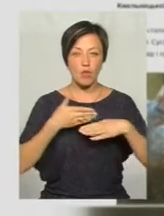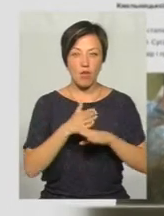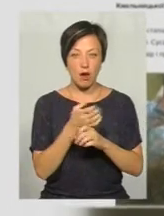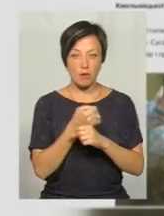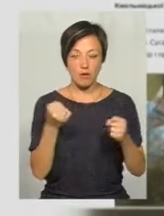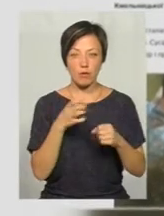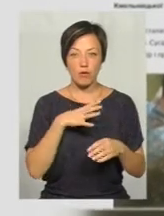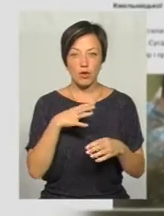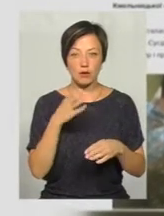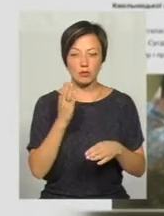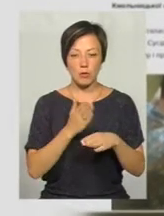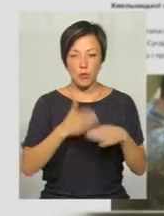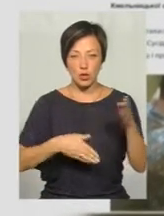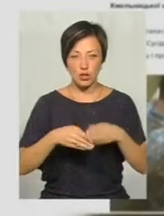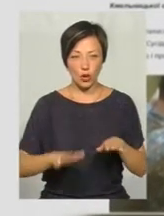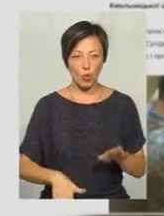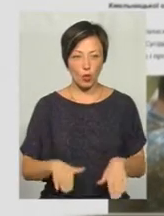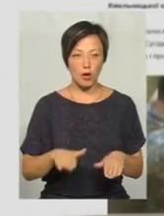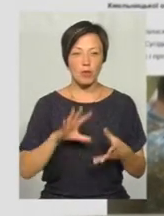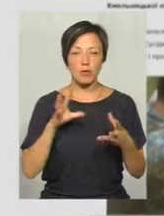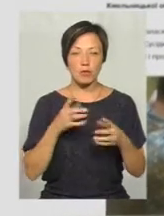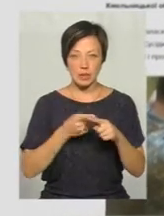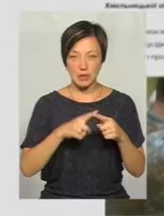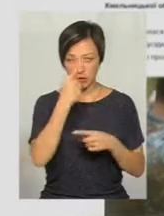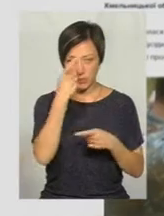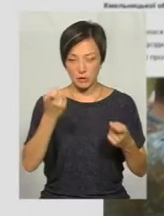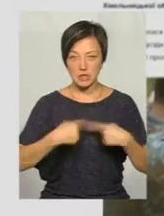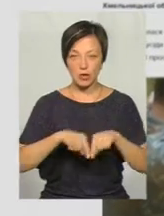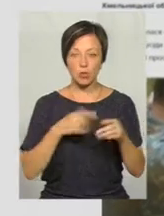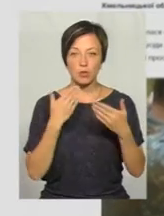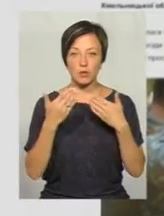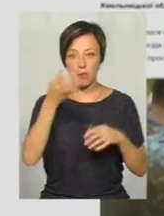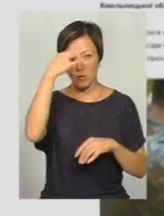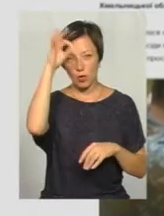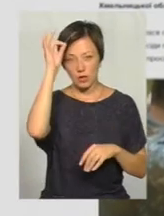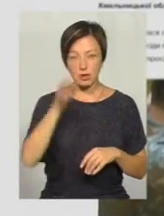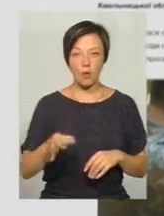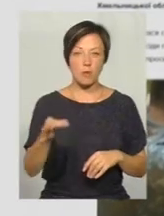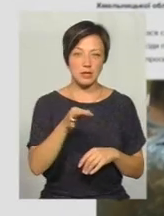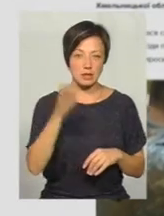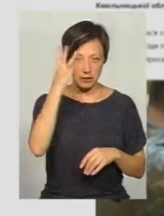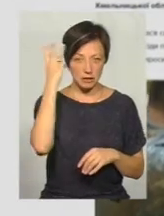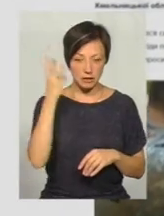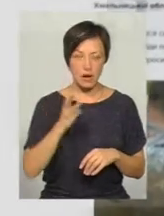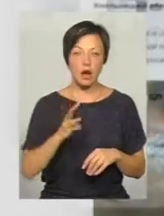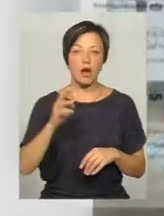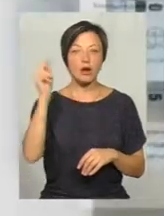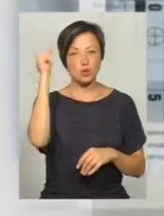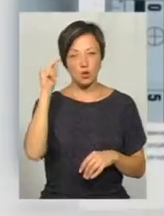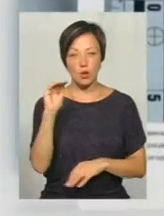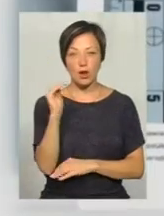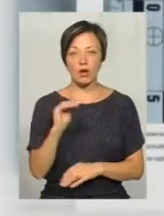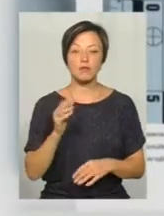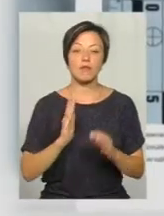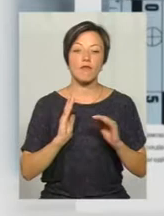були постічені нижні кінцівки. Про це повідомили у секторі комунікації поліції Хмельницької області. Школяр гостював у